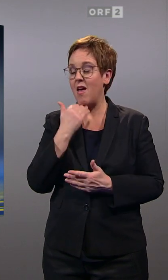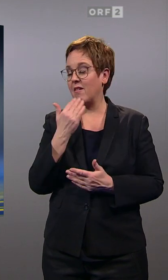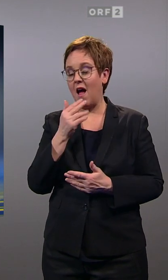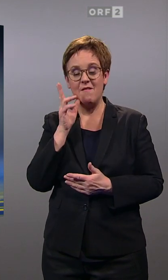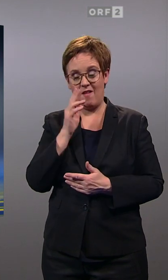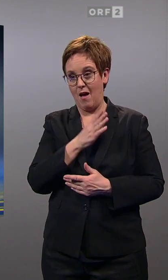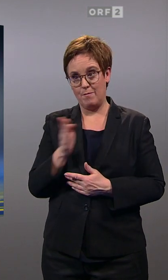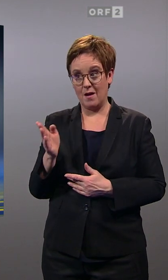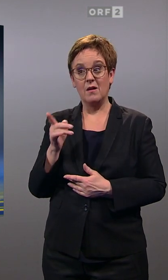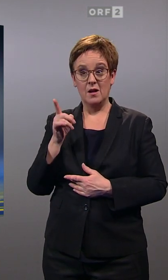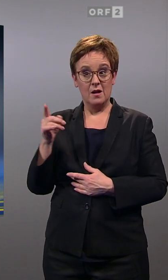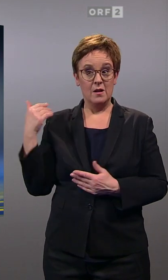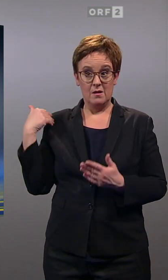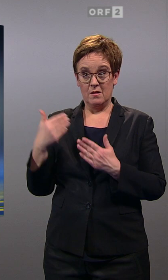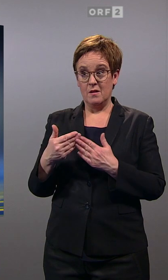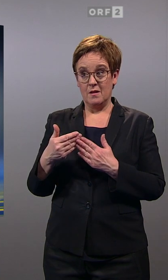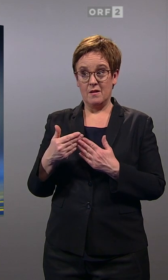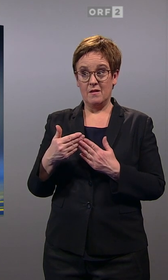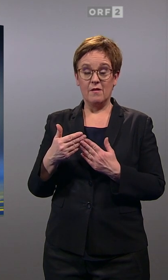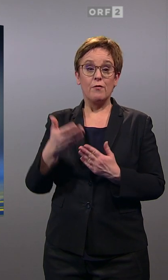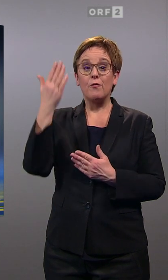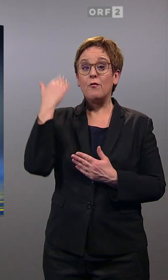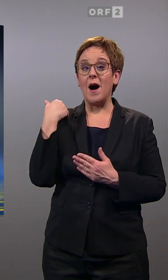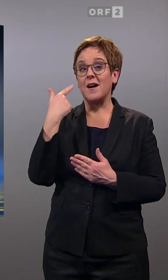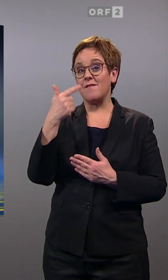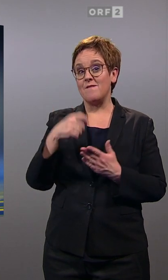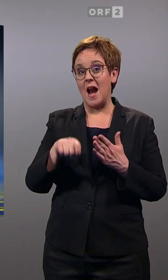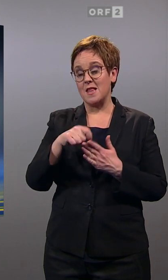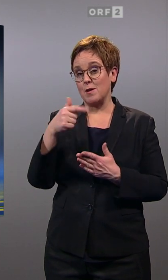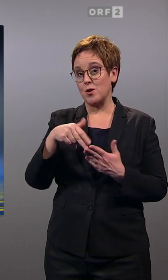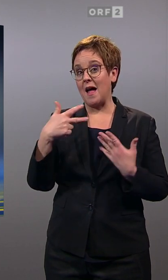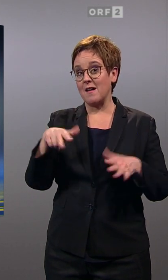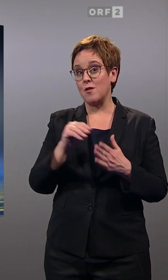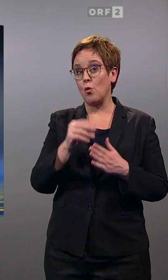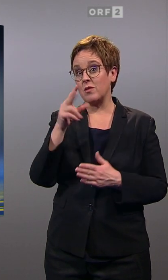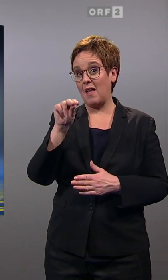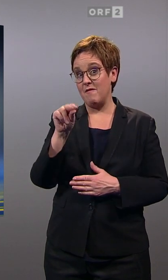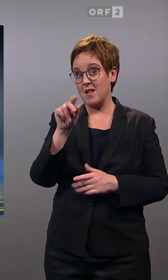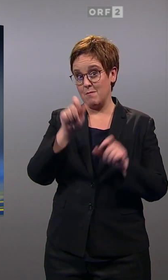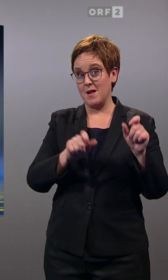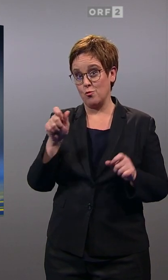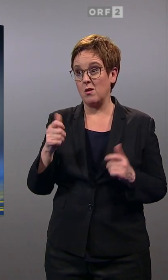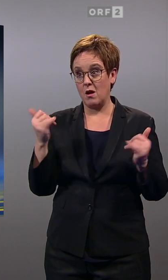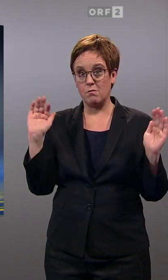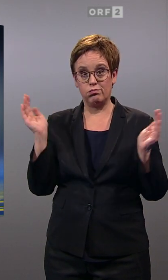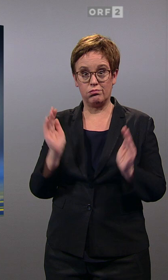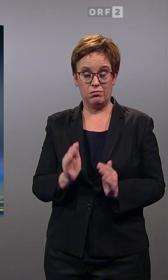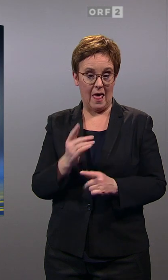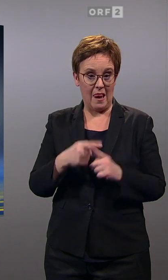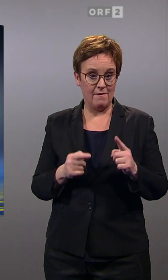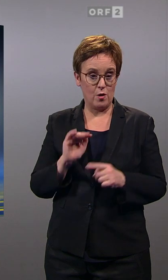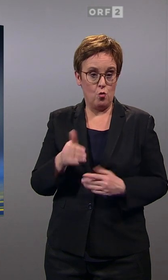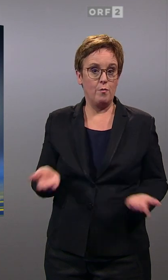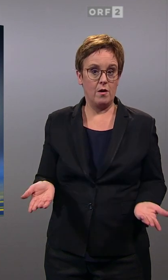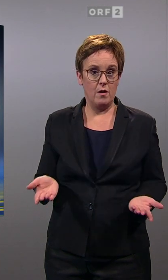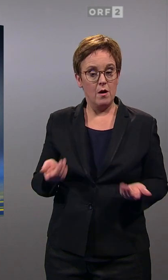Farbe ist. Das waren noch fast drei Viertel im Jahr 2018. Jetzt sind es nur noch weniger, also nur noch knapp über der Hälfte, die